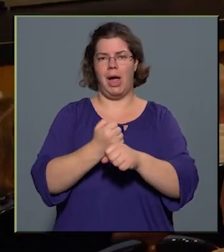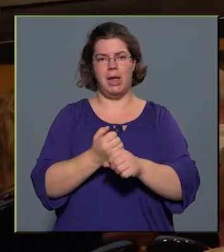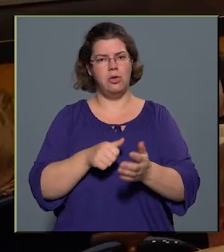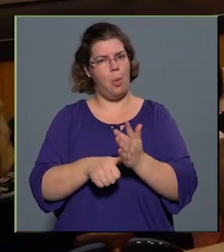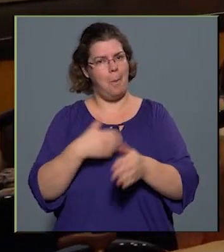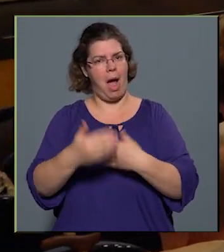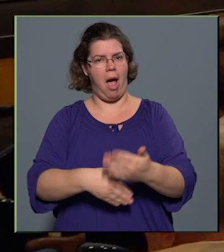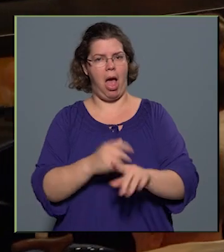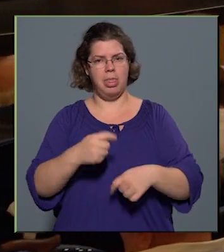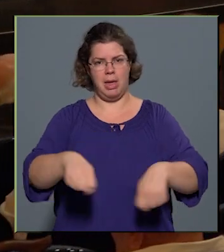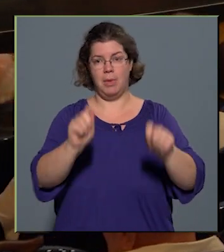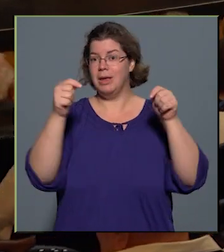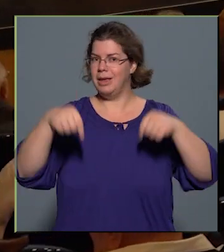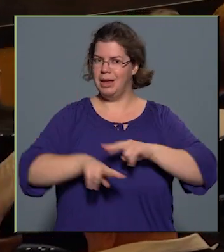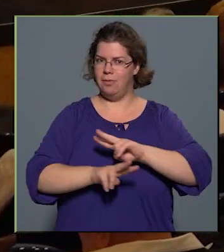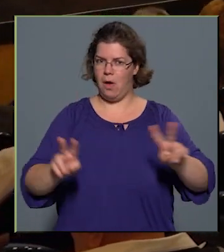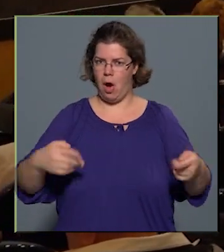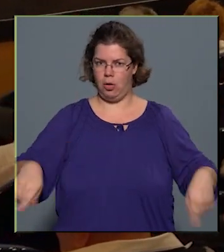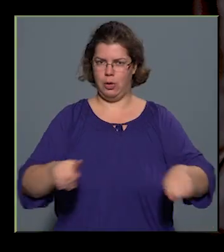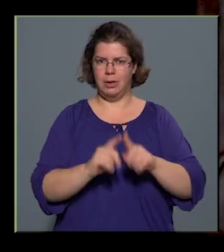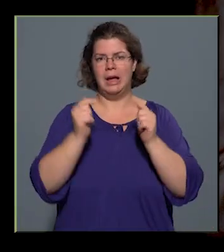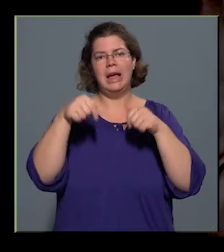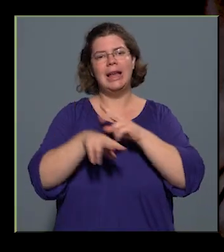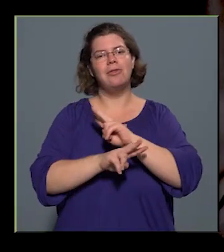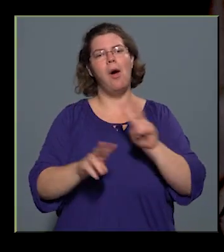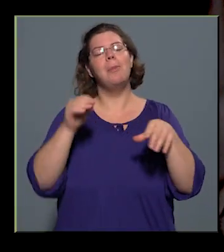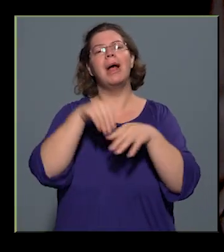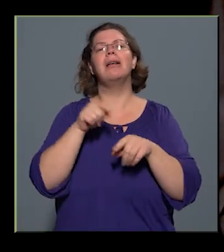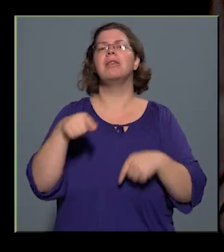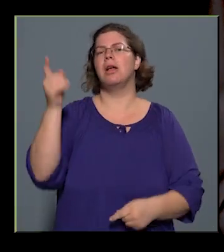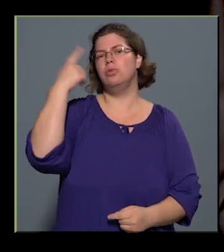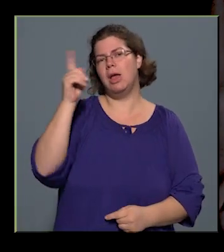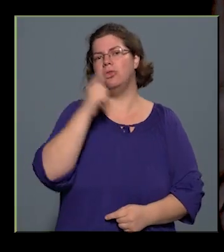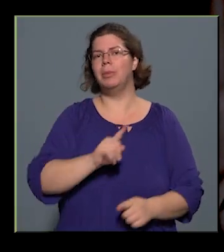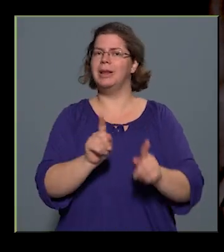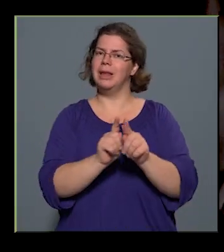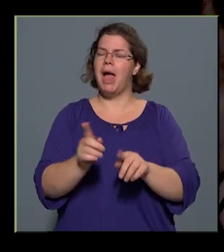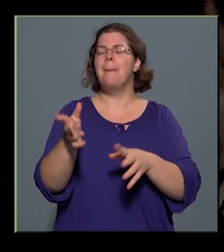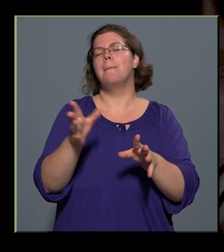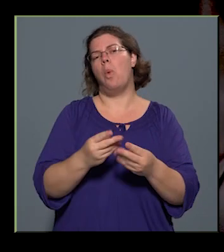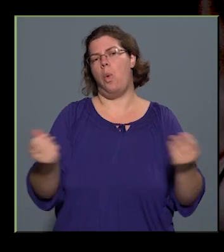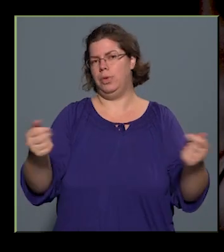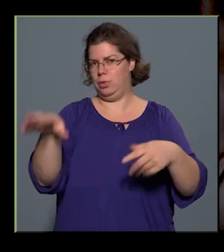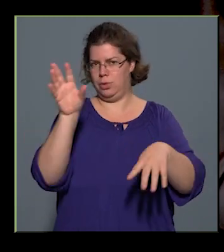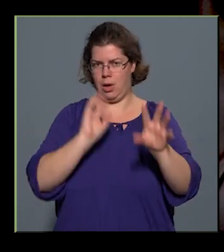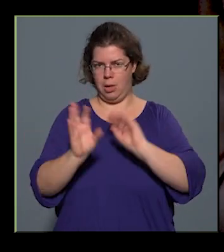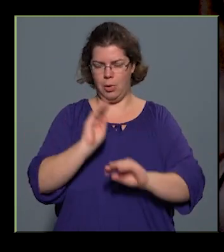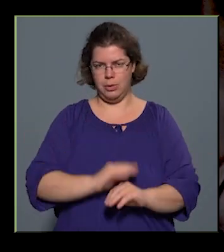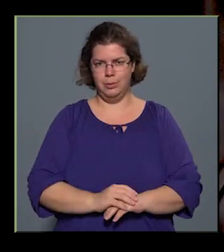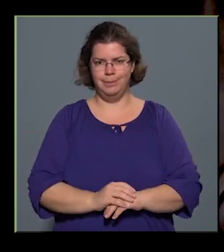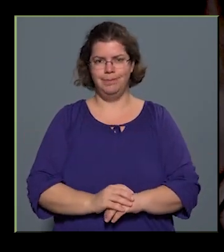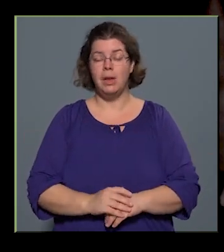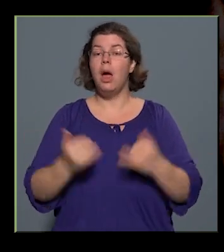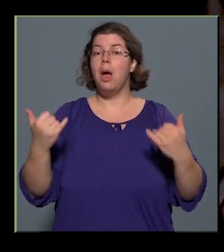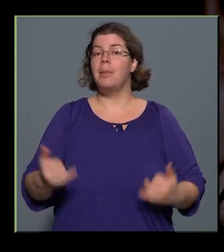-mind itt van közöttünk, és itt van benne akár az a tudás is, amit így módon halmoztunk. A mai napra persze megint